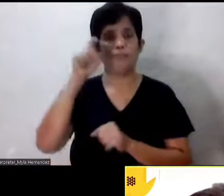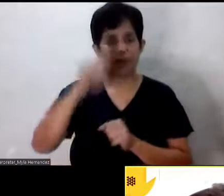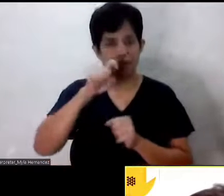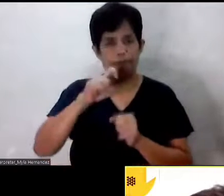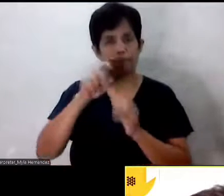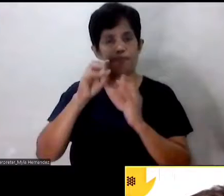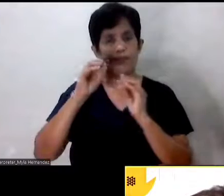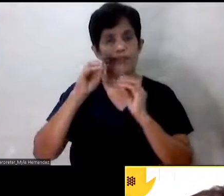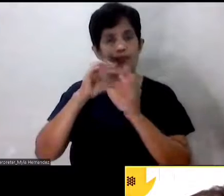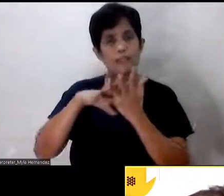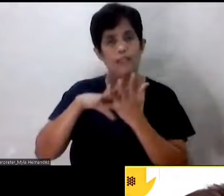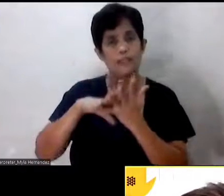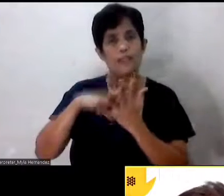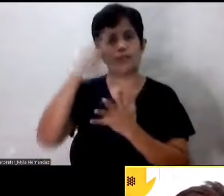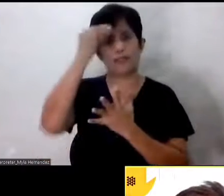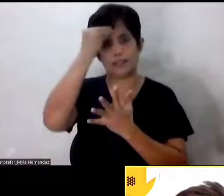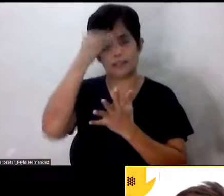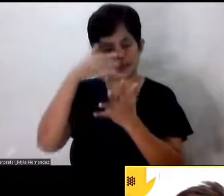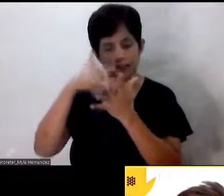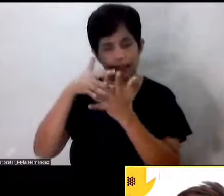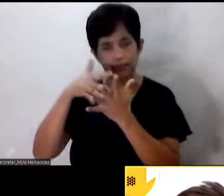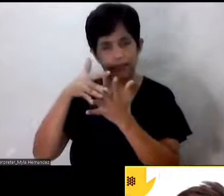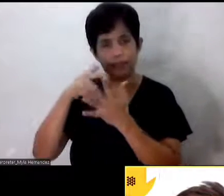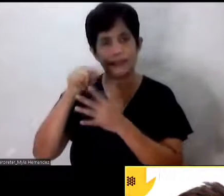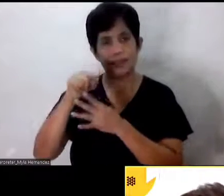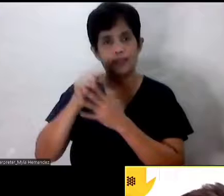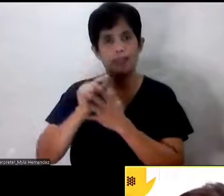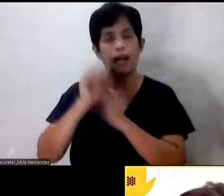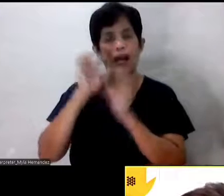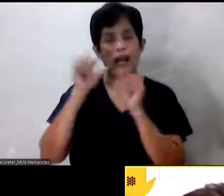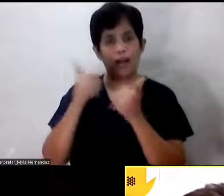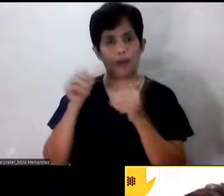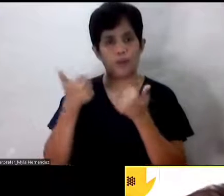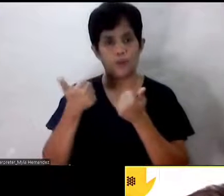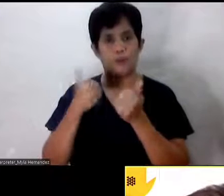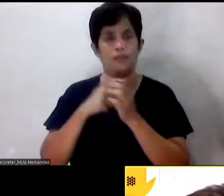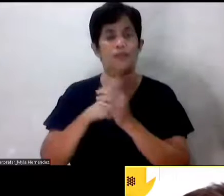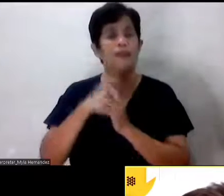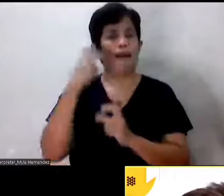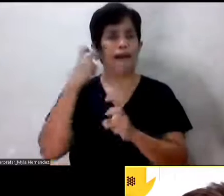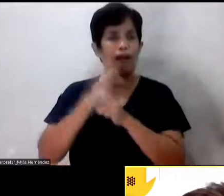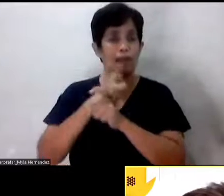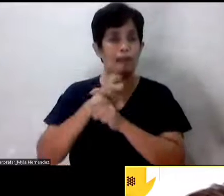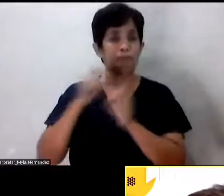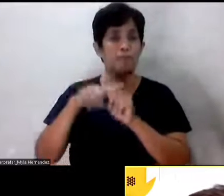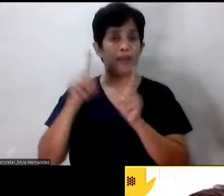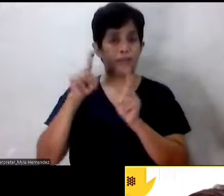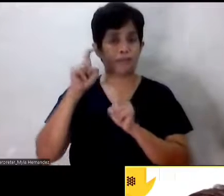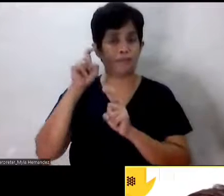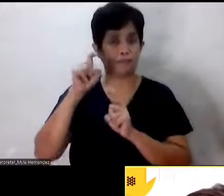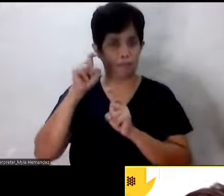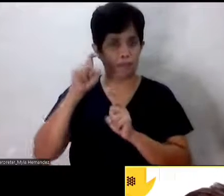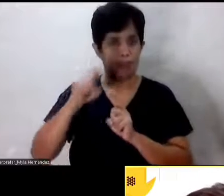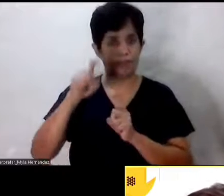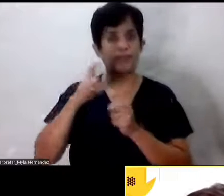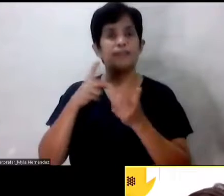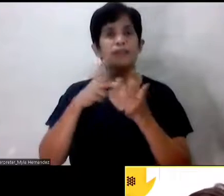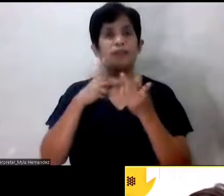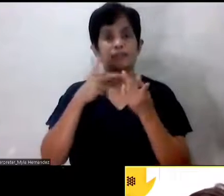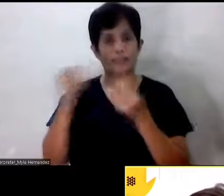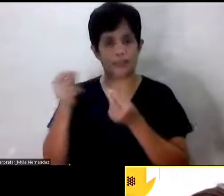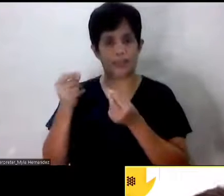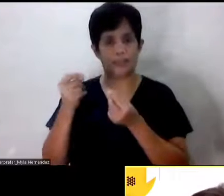kailangan niyang pag-aralan lahat, ah, mahirap, pero kailangan gawin, yan, yan ang, yan ang